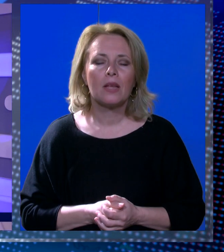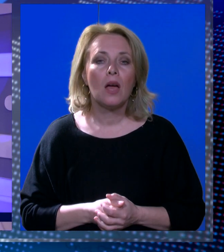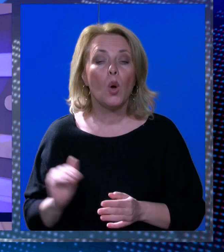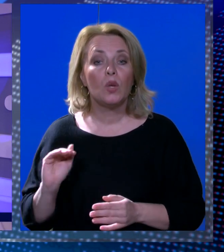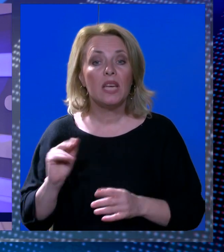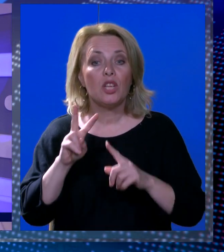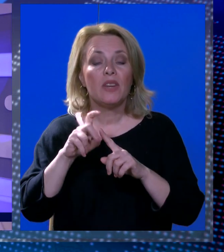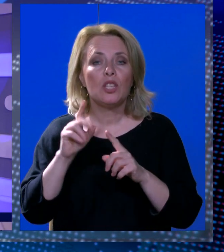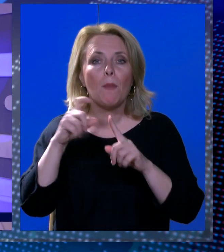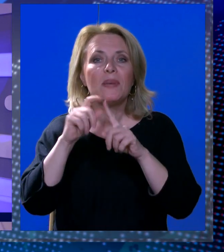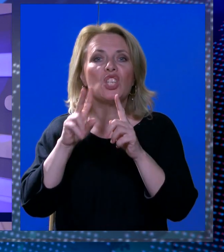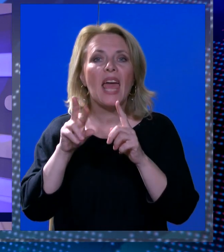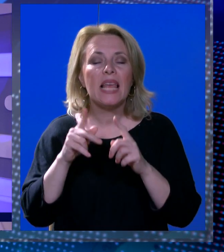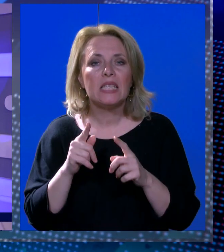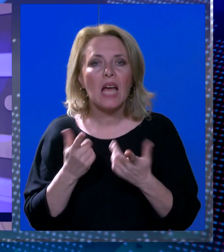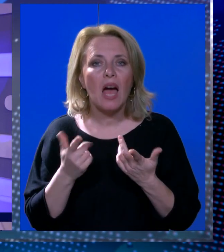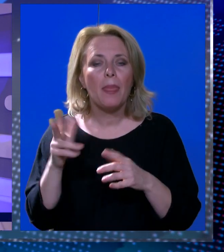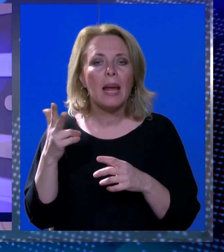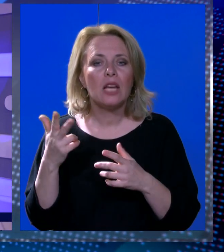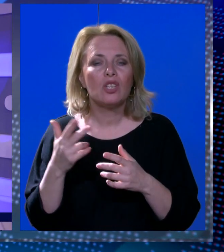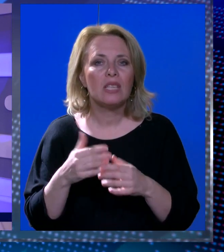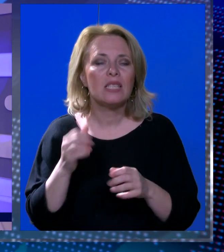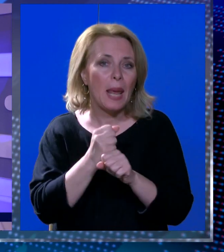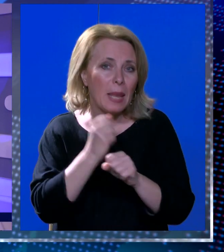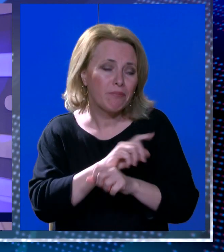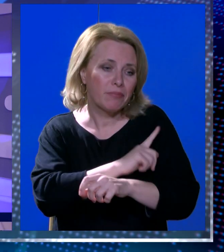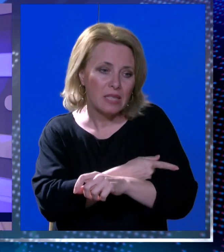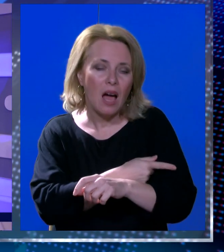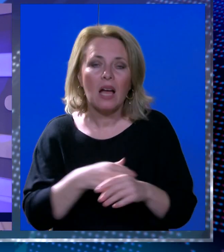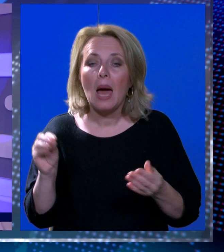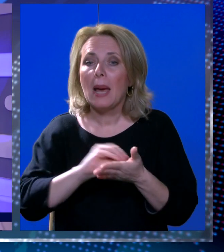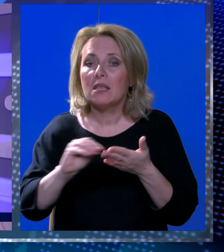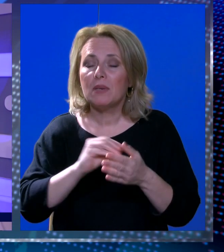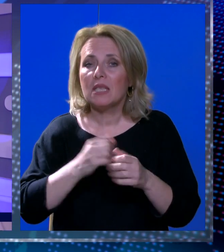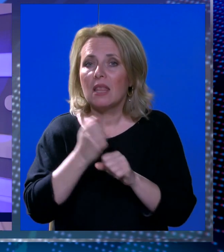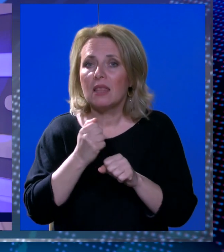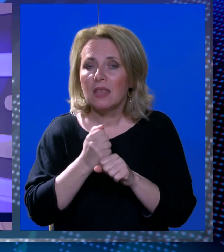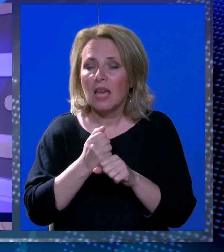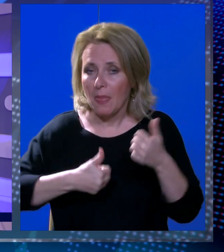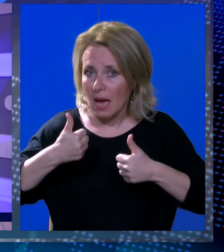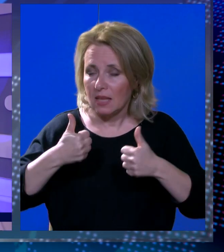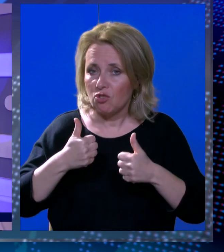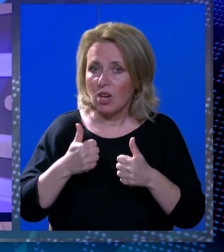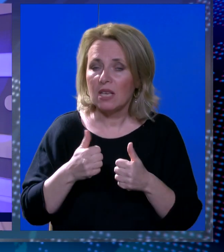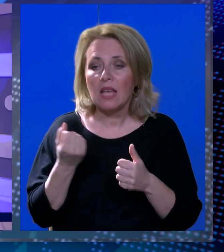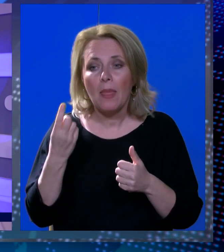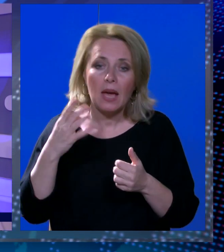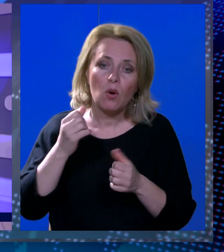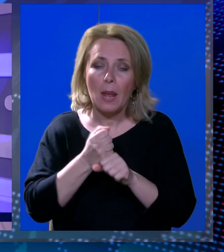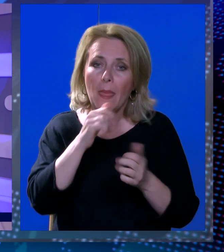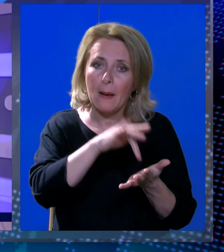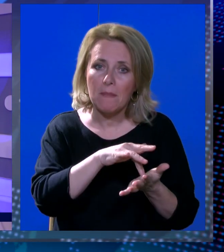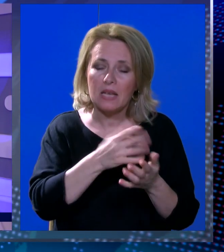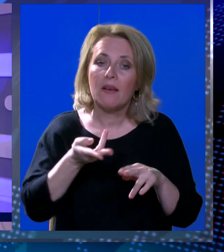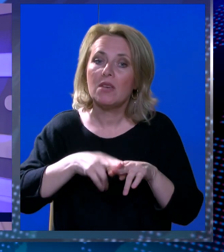U Djećem vrtiću Pčelica u Mokošici intenzivno trageju za radnom snagom. Raspisan je natječaj za nekoliko pozicija. Više o svemu